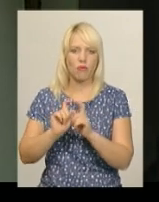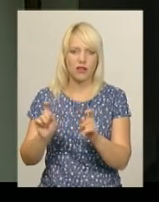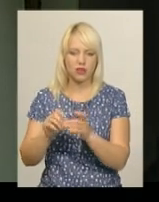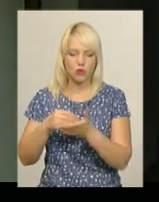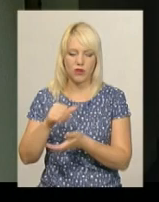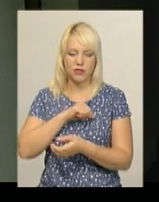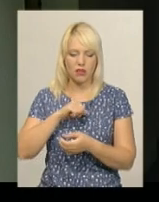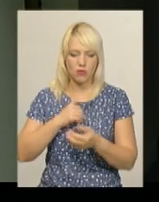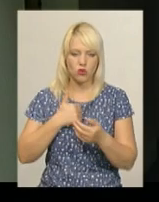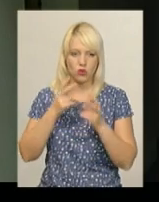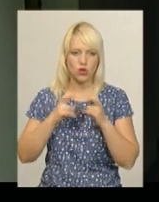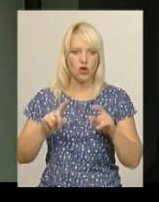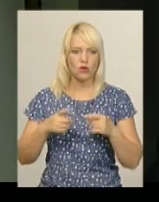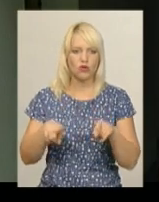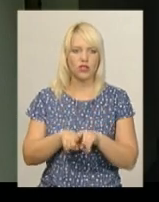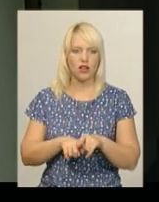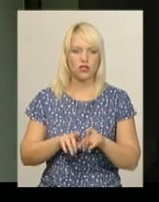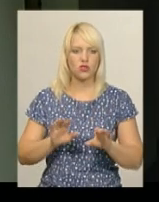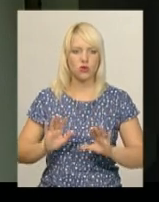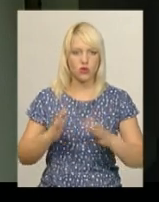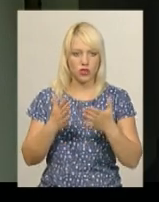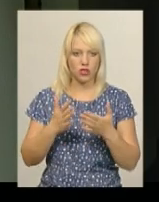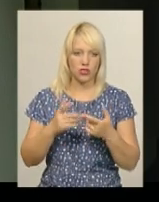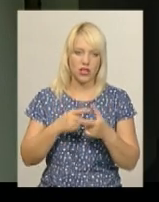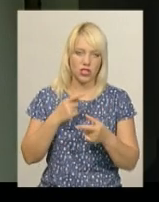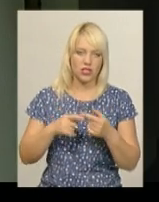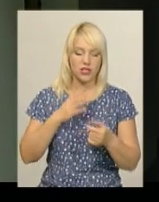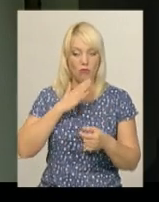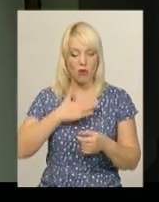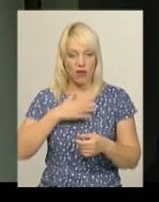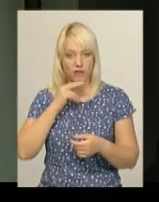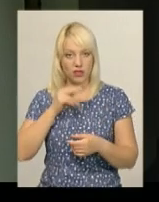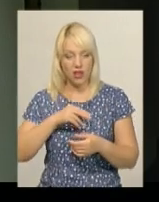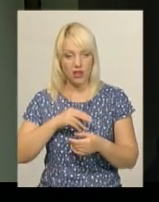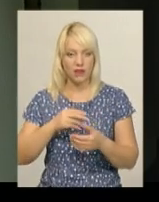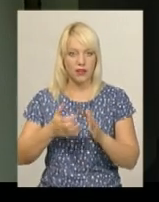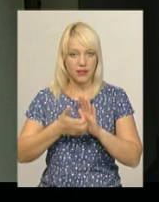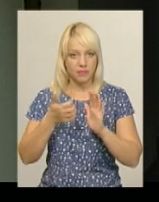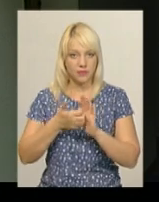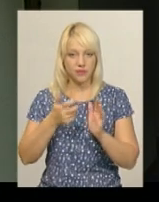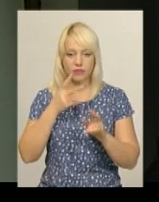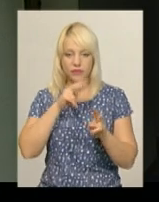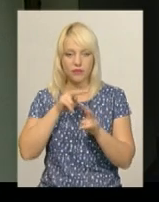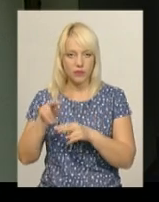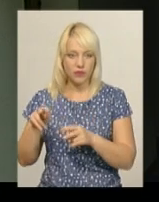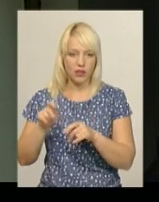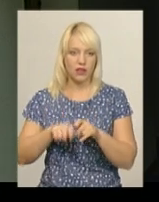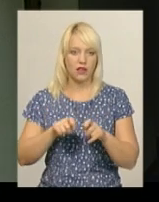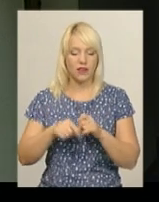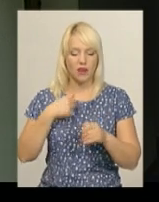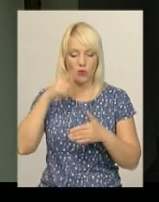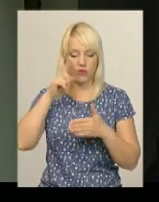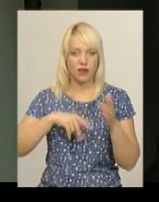Я сам хочу розібрати, чому так сталося, чи це все-таки моє десь недосмотреність, хоч я був вірений чомусь на 99